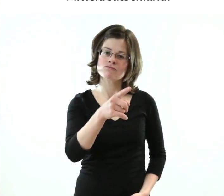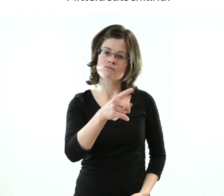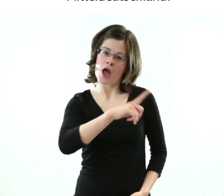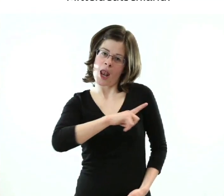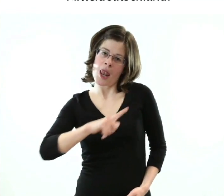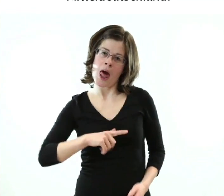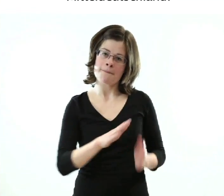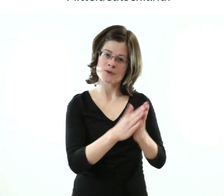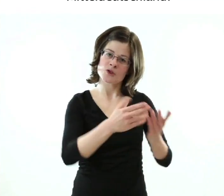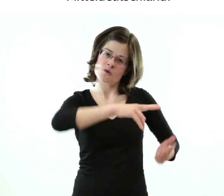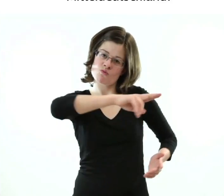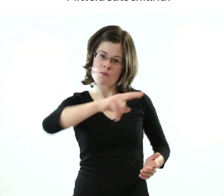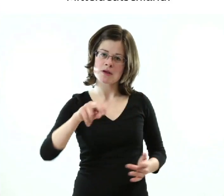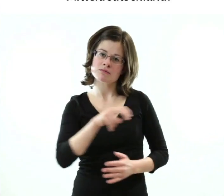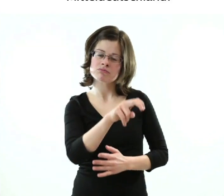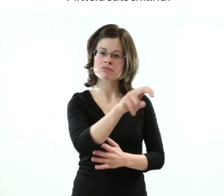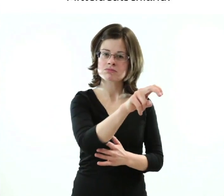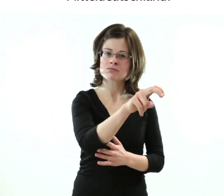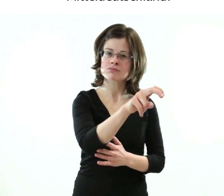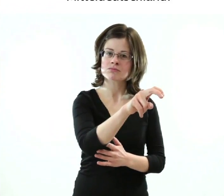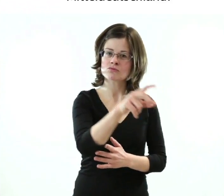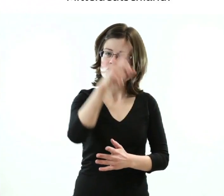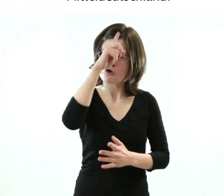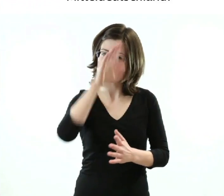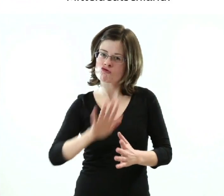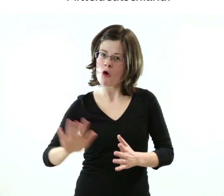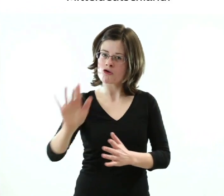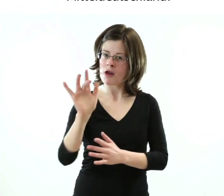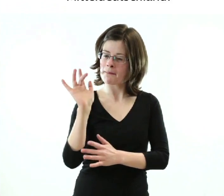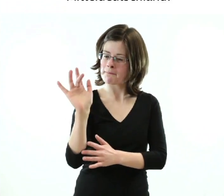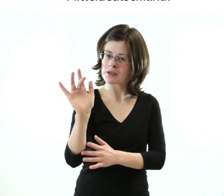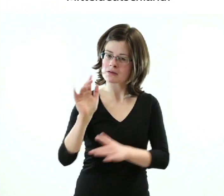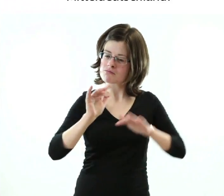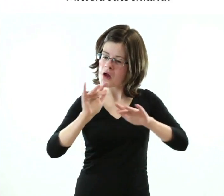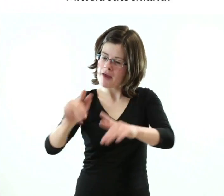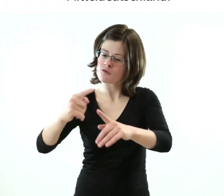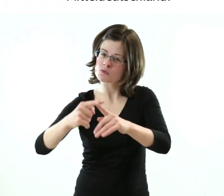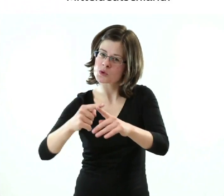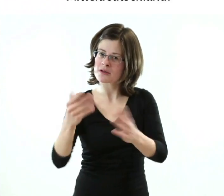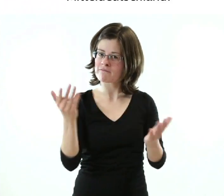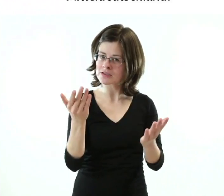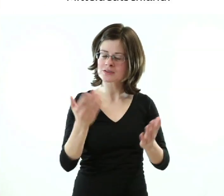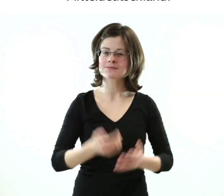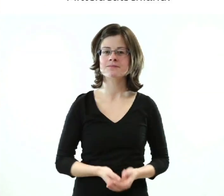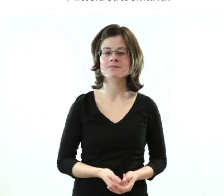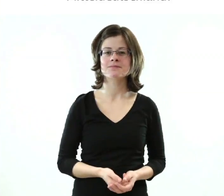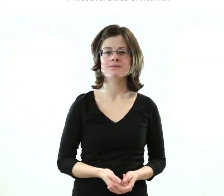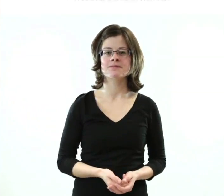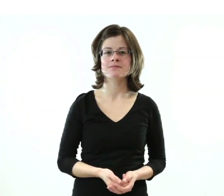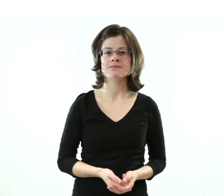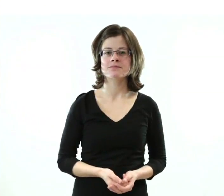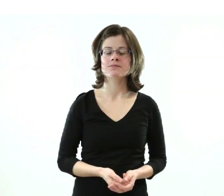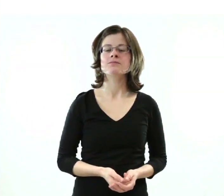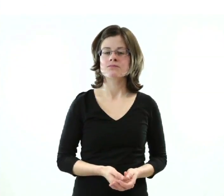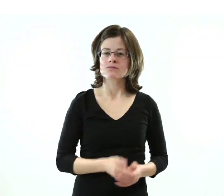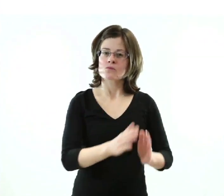Herr Ministerpräsident, Sie besuchen heute hier die Buchmesse in Leipzig. Welche Impulse setzt die Messe für die Entwicklung in Mitteldeutschland?